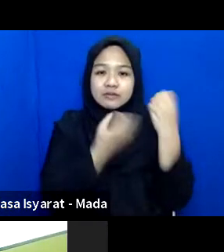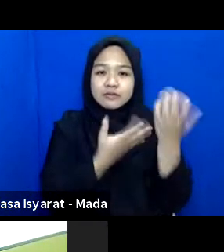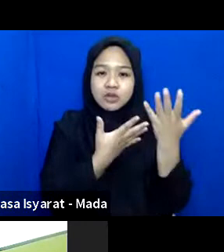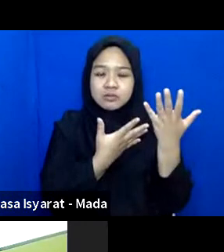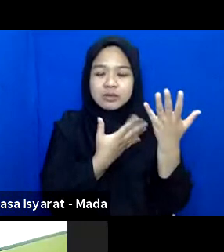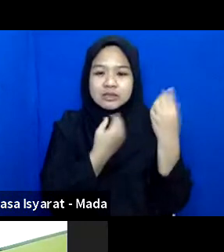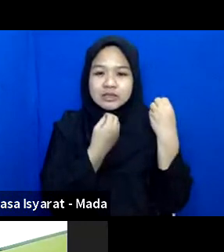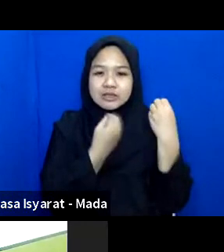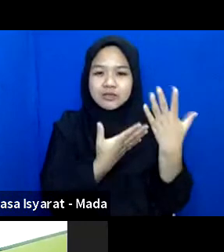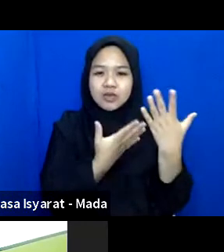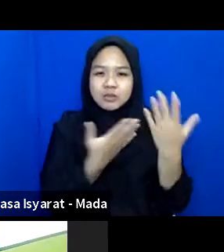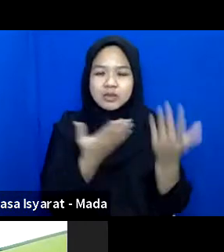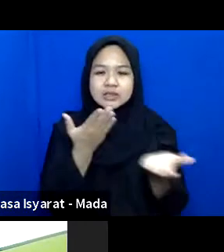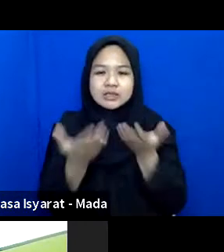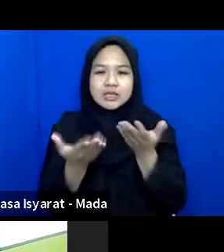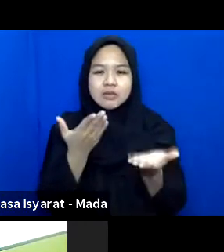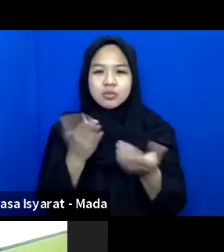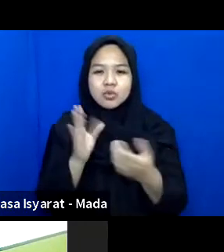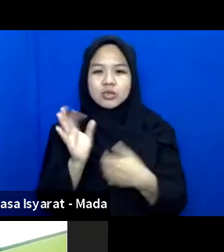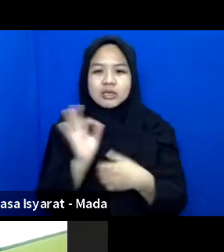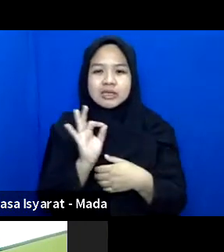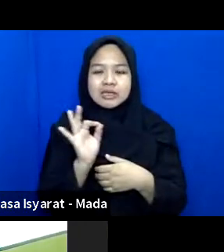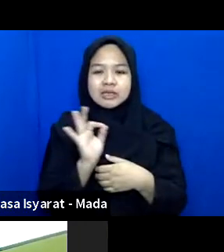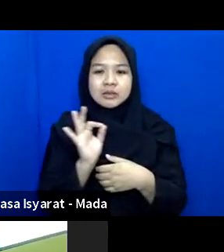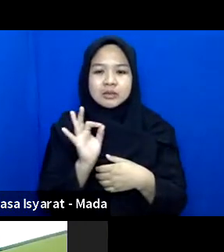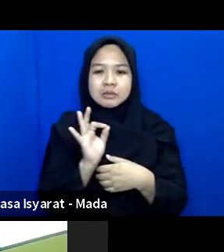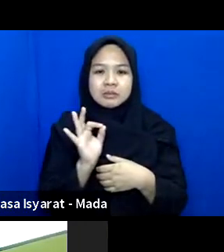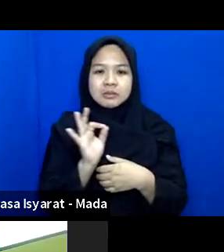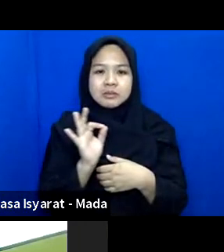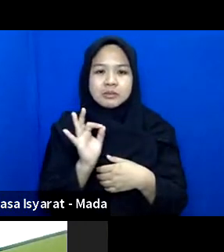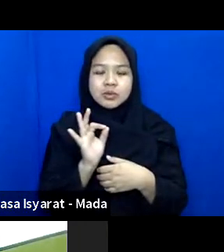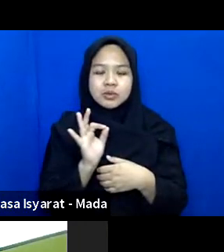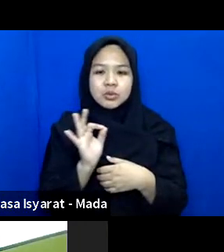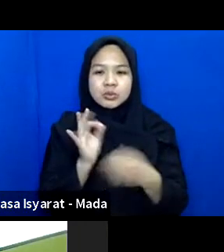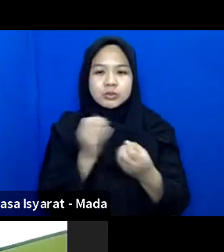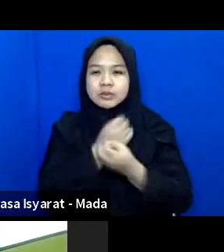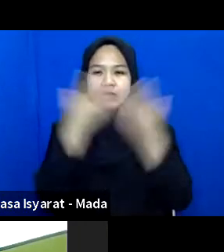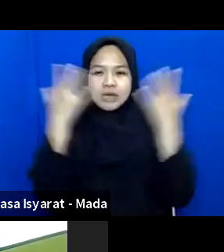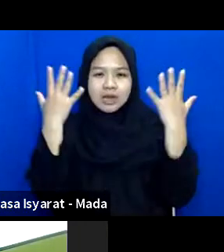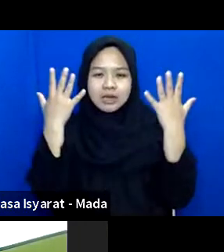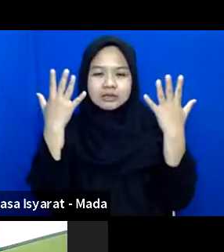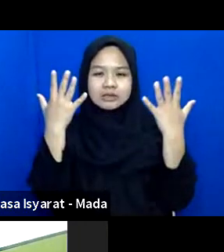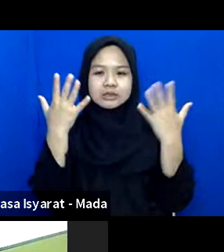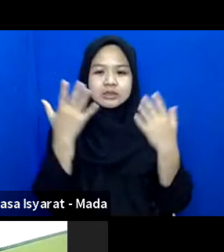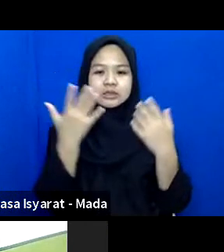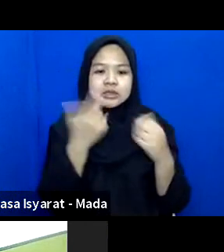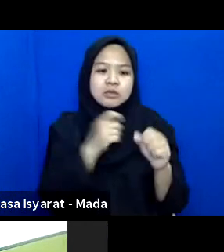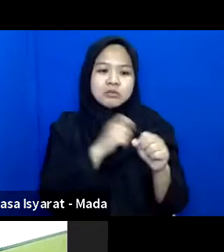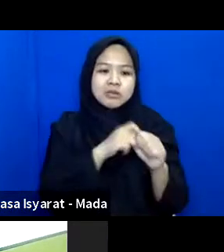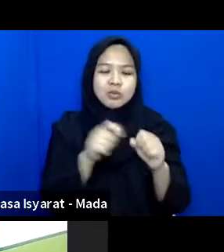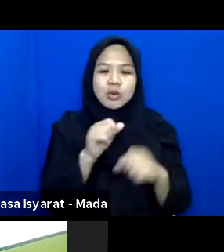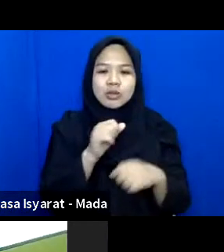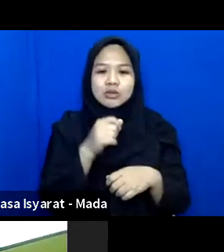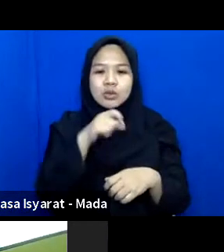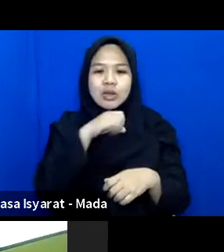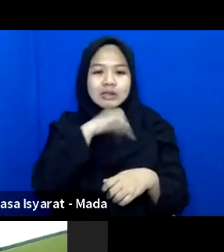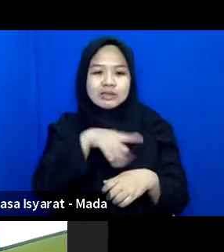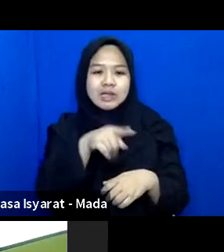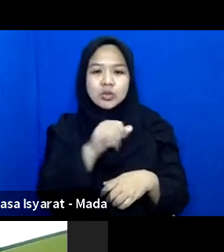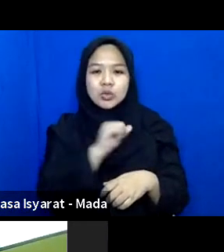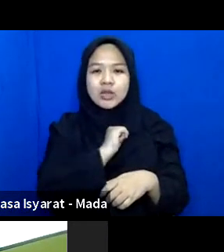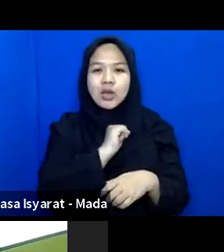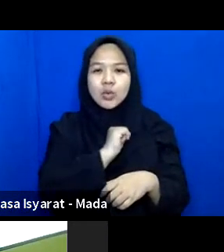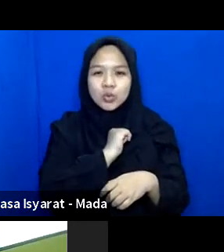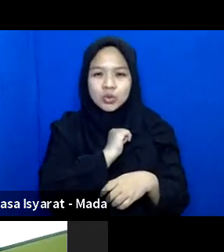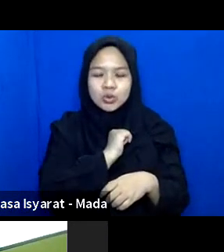Informasi Yang Mungkin Belum Belum Jelas Sehingga Membuat Takut Lansia Itu Sendiri